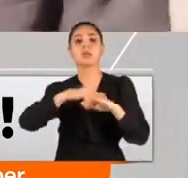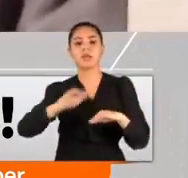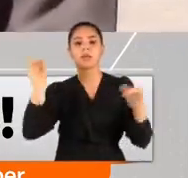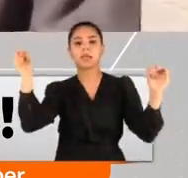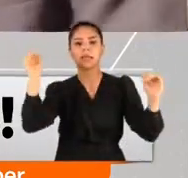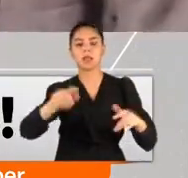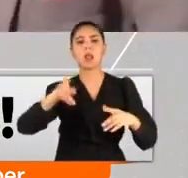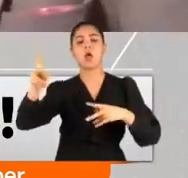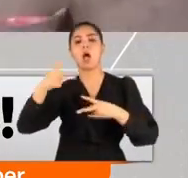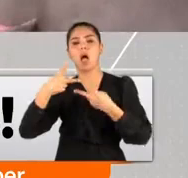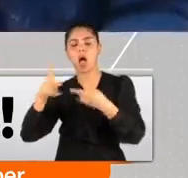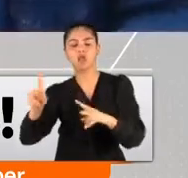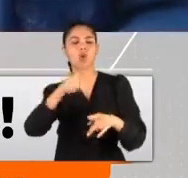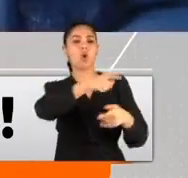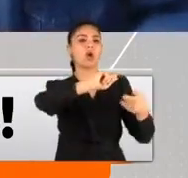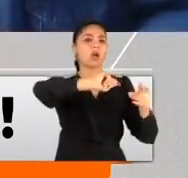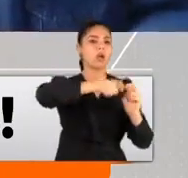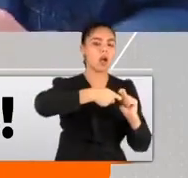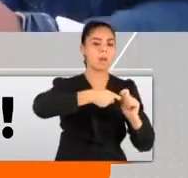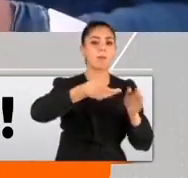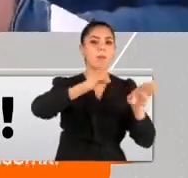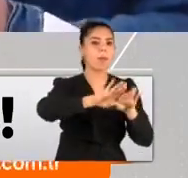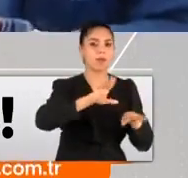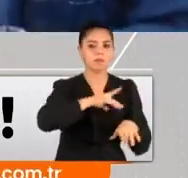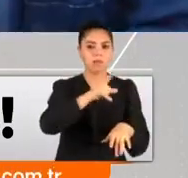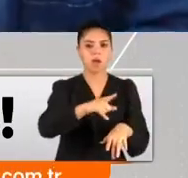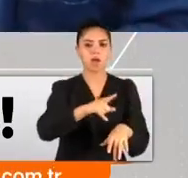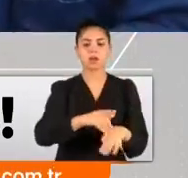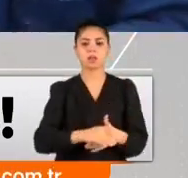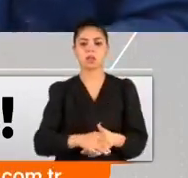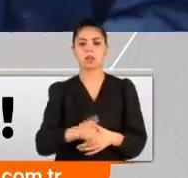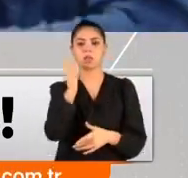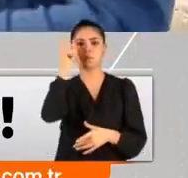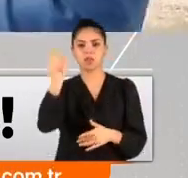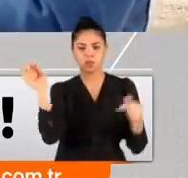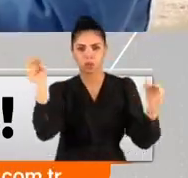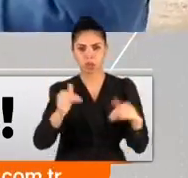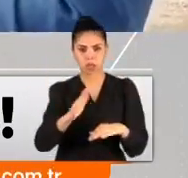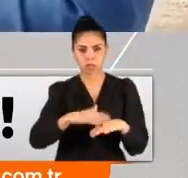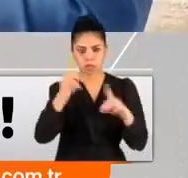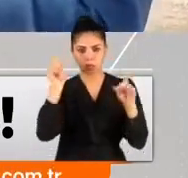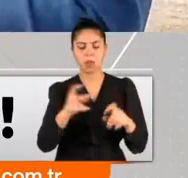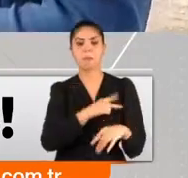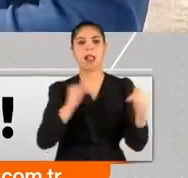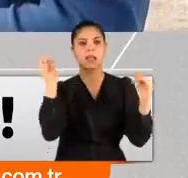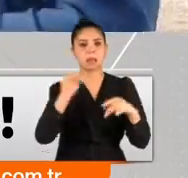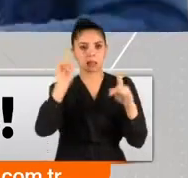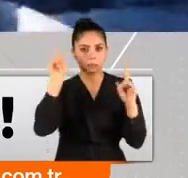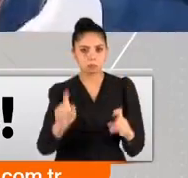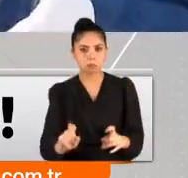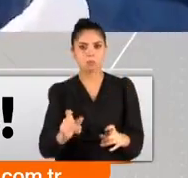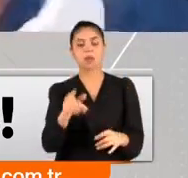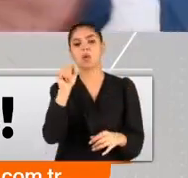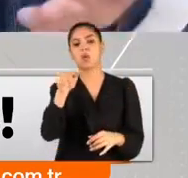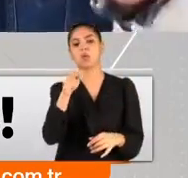gelen bir kapatırsa giden bir kapatırsa. Onu bilmiyoruz kim kapatıyor. Köyden şahsi birisi mi kapattı. Belediyeden birisi geldi o mu kapattı.